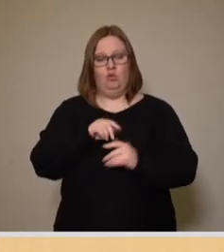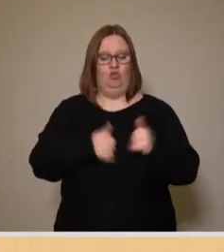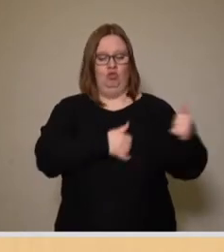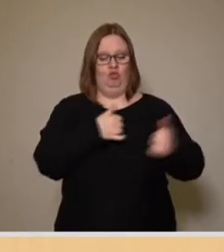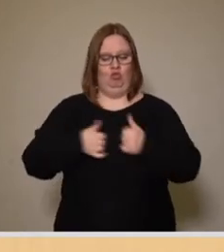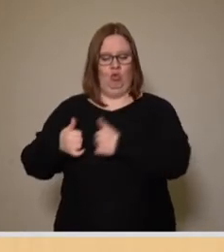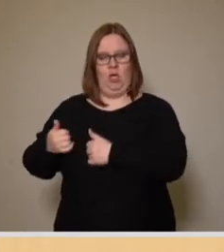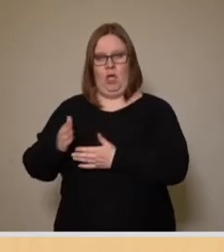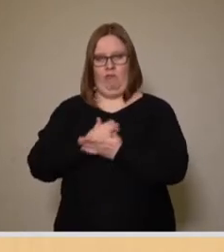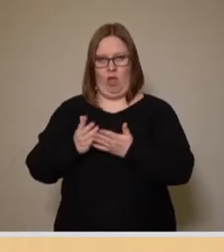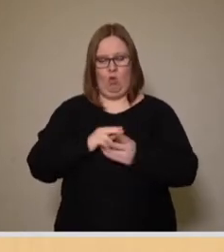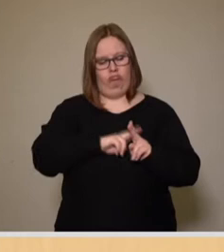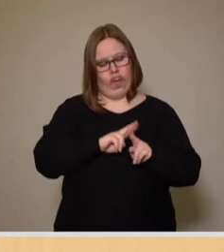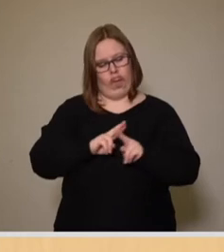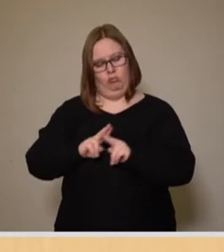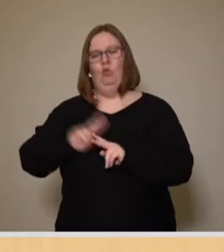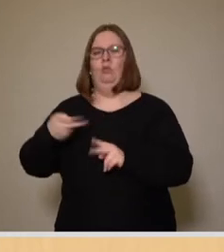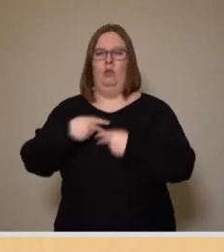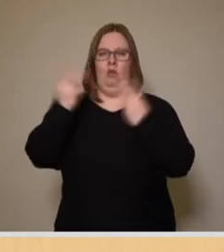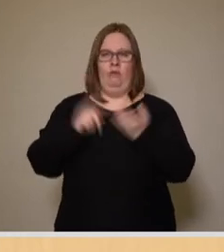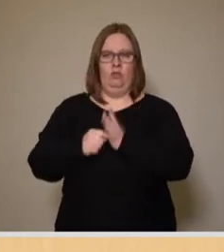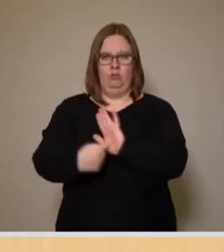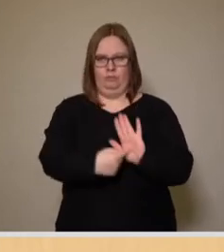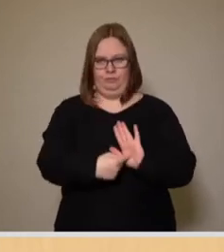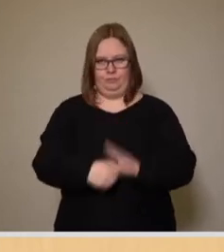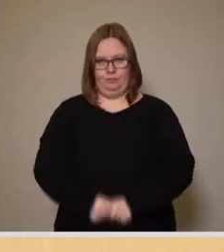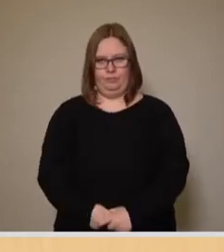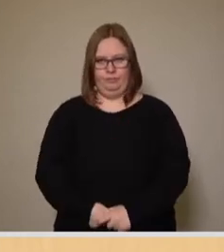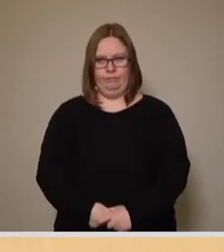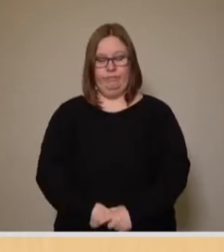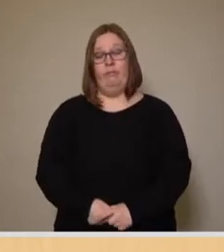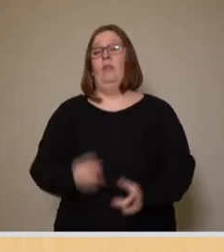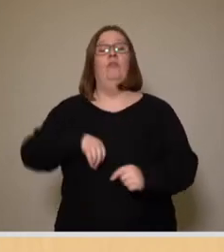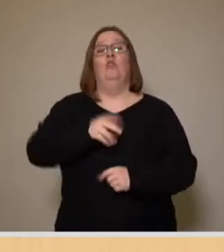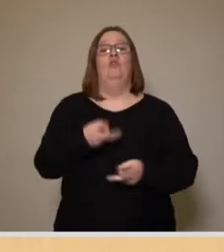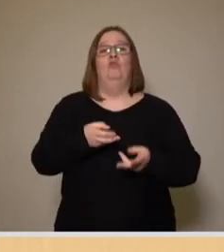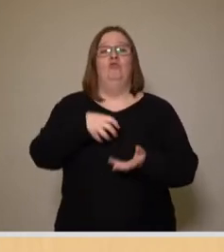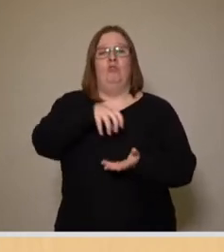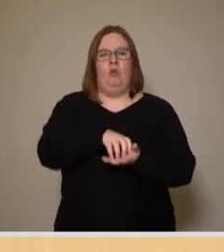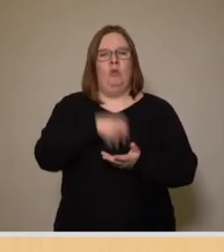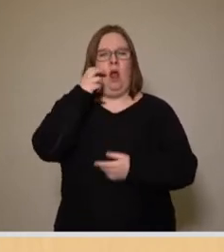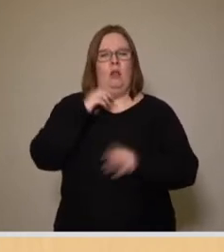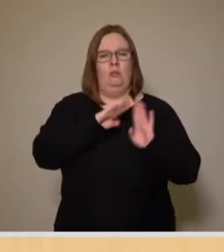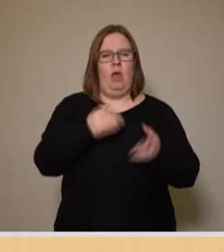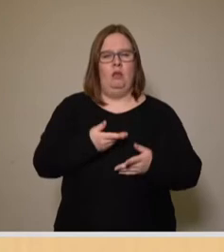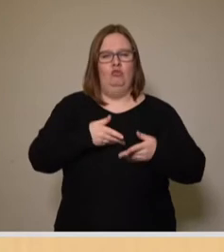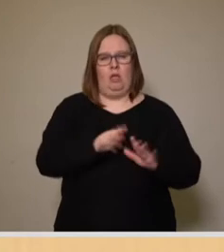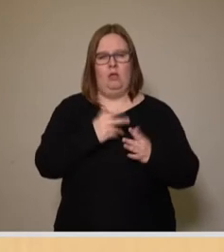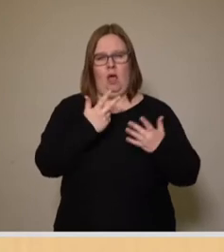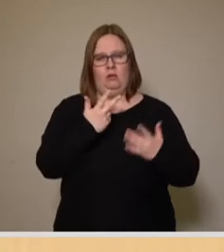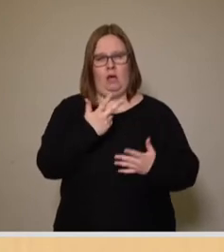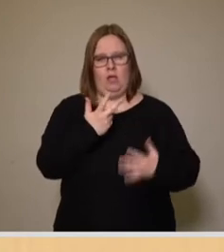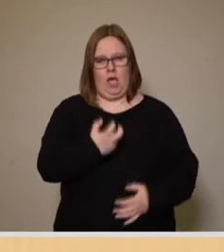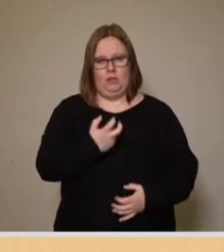-Empfehlung überarbeitet und anschließend der Öffentlichkeit zur Beteiligung vorgestellt. Für den Standort Altenberger Straße 83 führte die